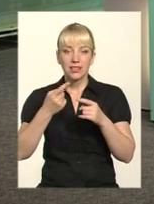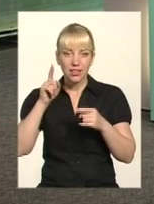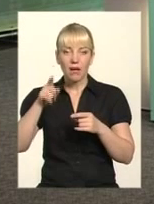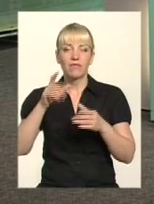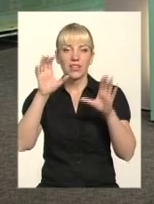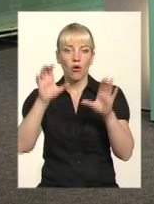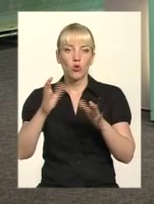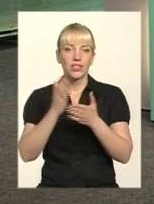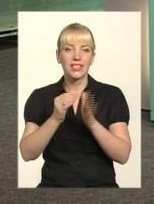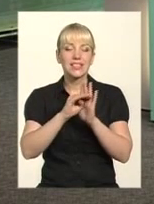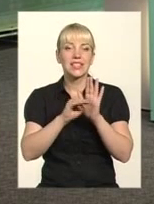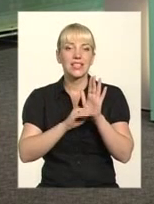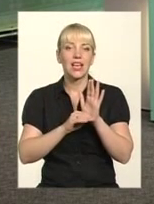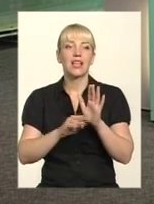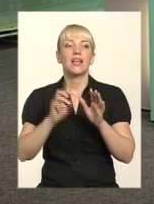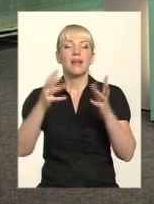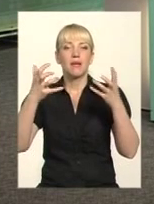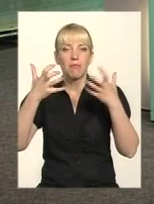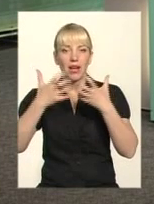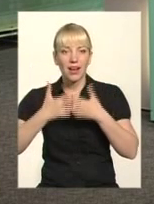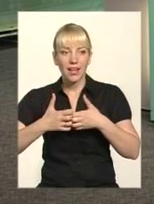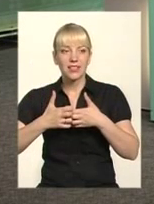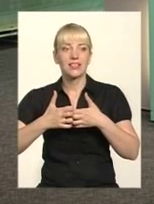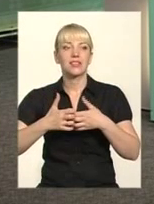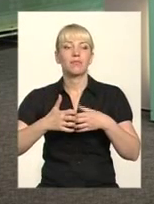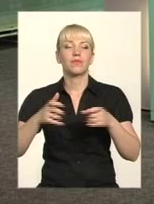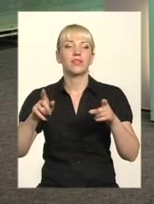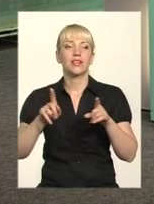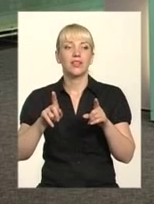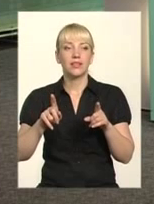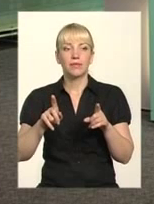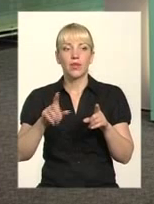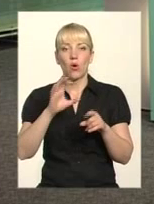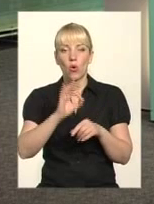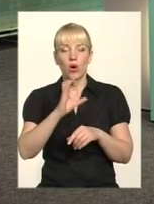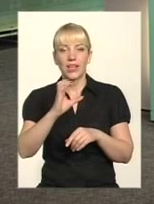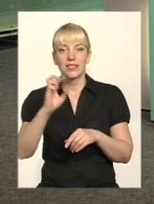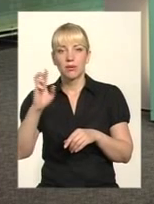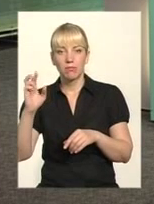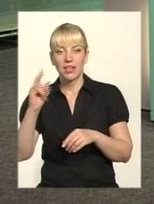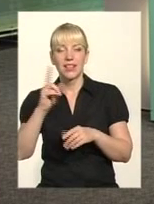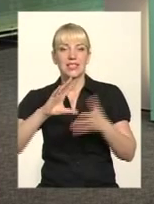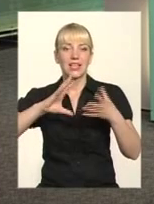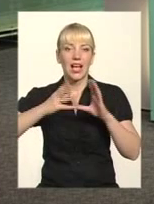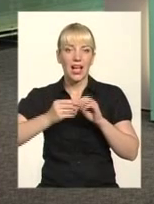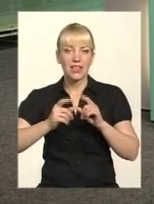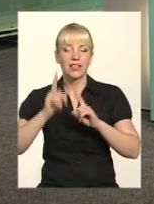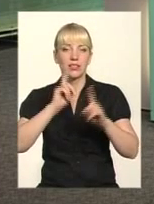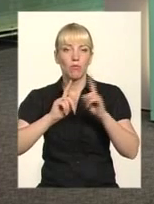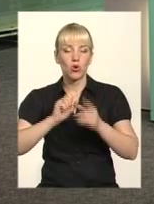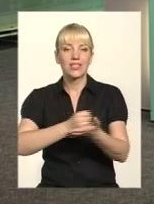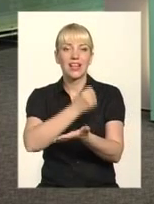має відшкодуватися. А механізми? Механізм ОСББ на загальних зборах затверджує внески.